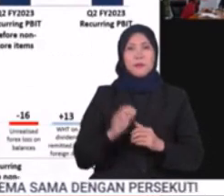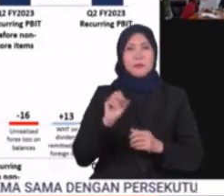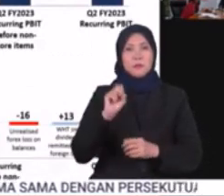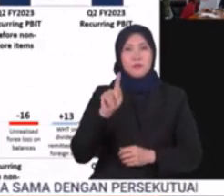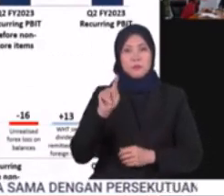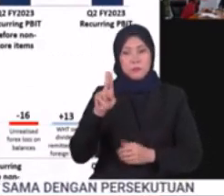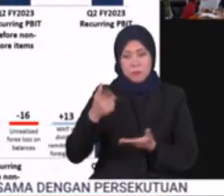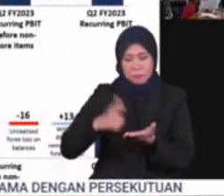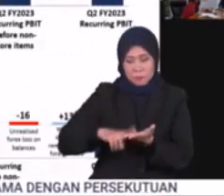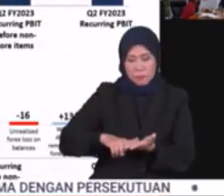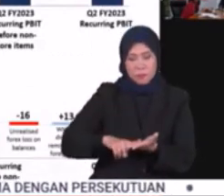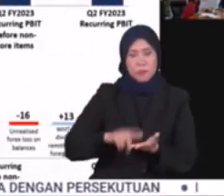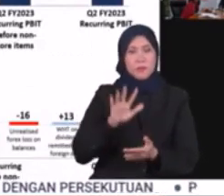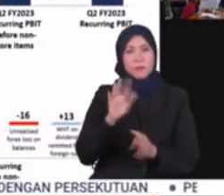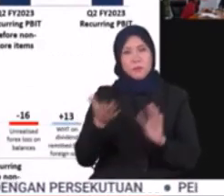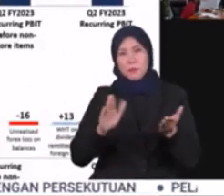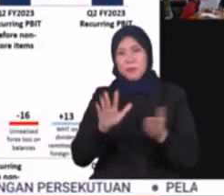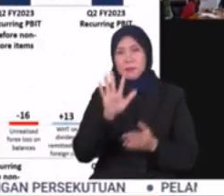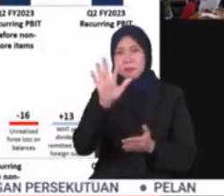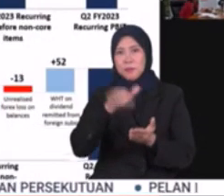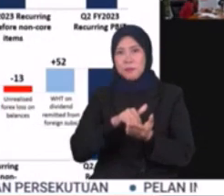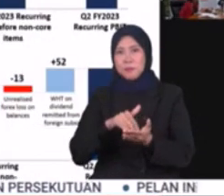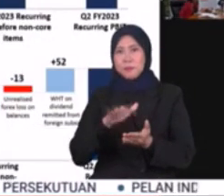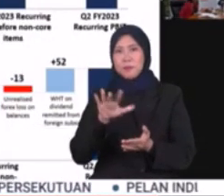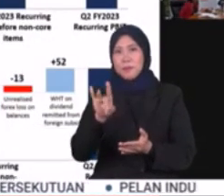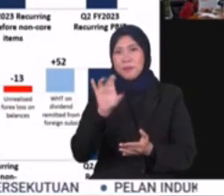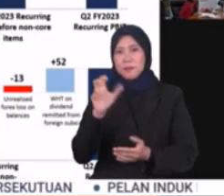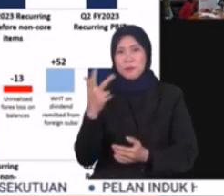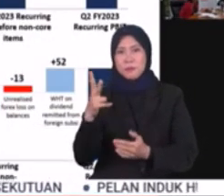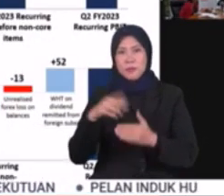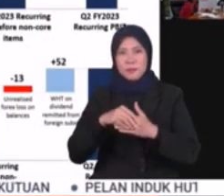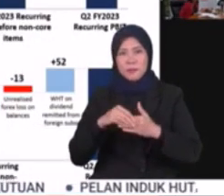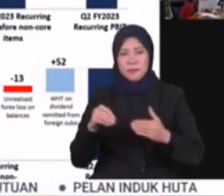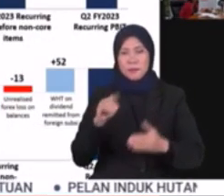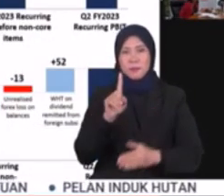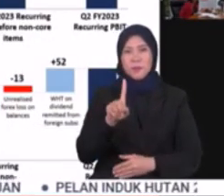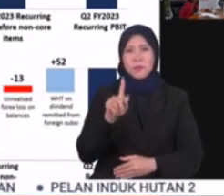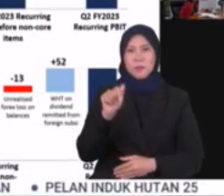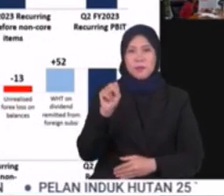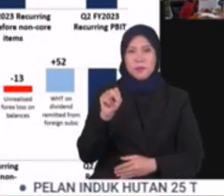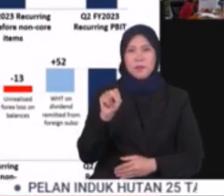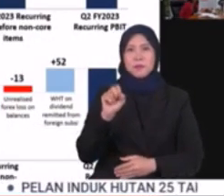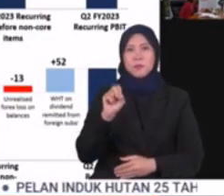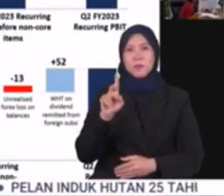suku dilaporkan berbanding RM5,213 petan metrik suku sebelumnya.